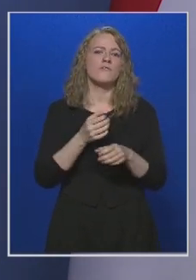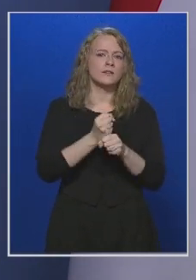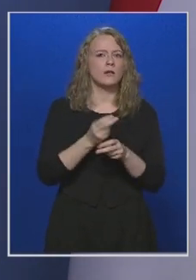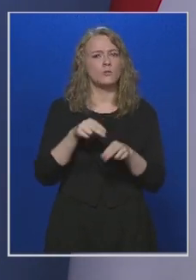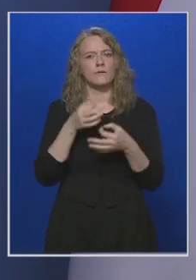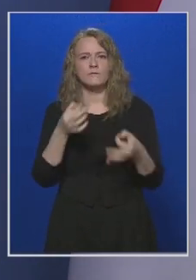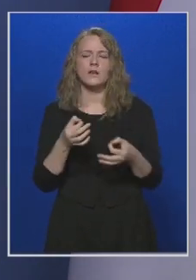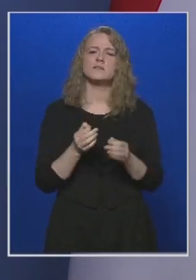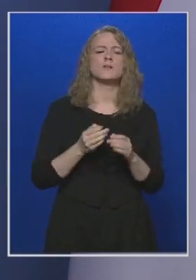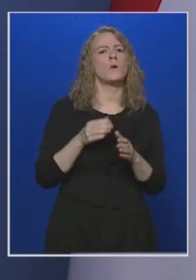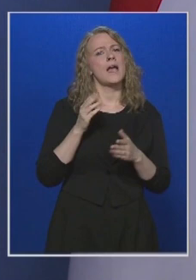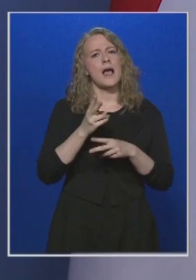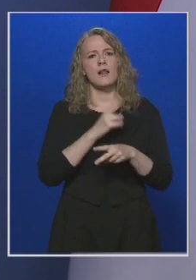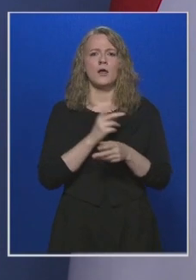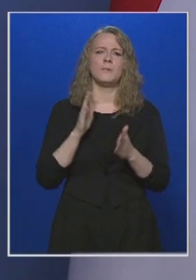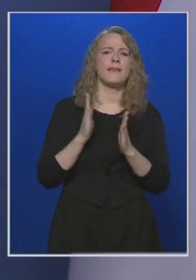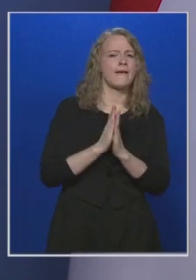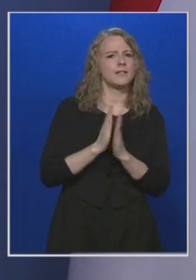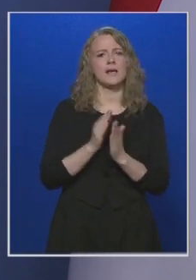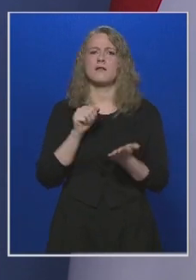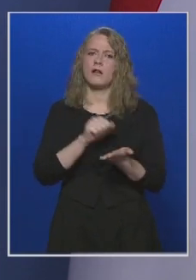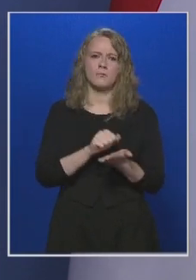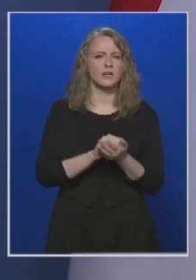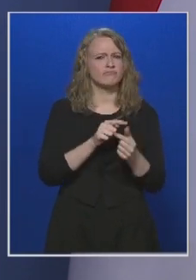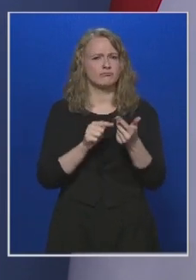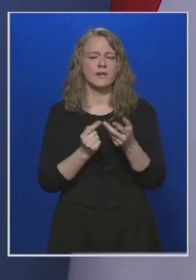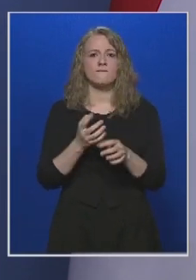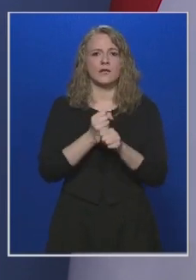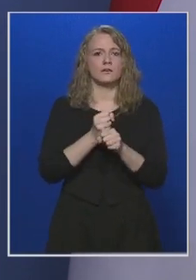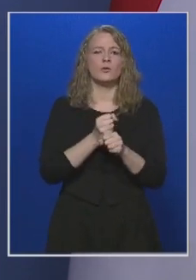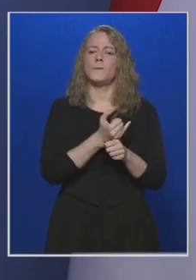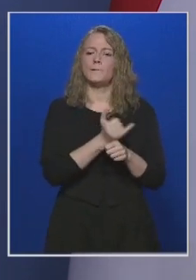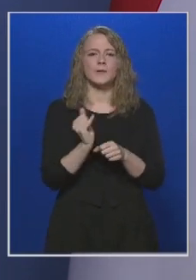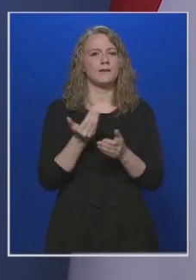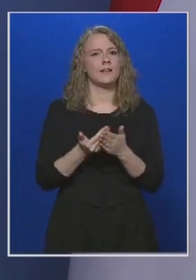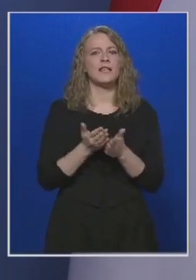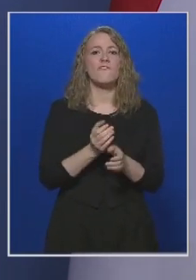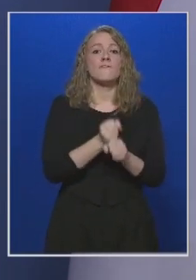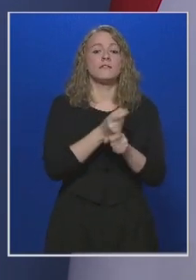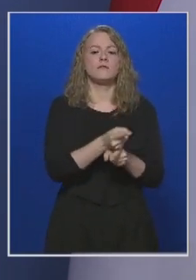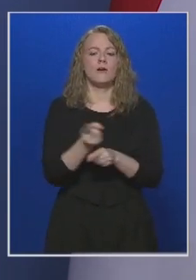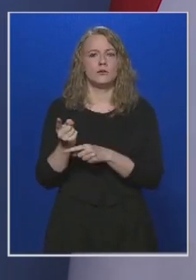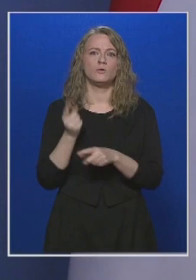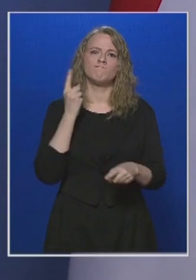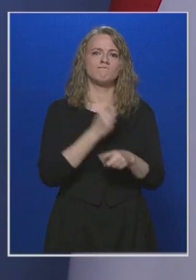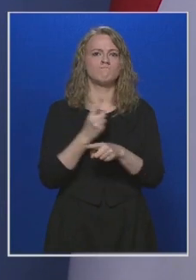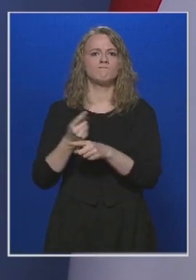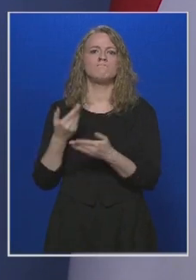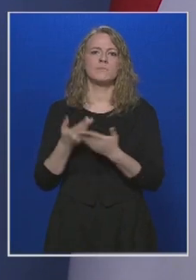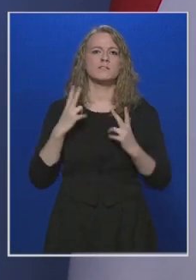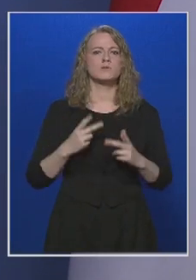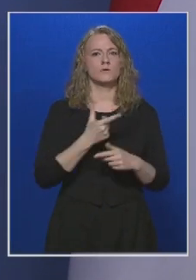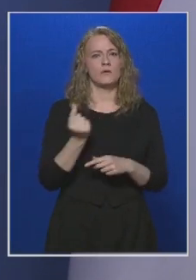fenntartók, egyházi, alapítványi, önkormányzati fenntartók, hogy mindenhol a fenntartó rendelje el a szünnapot.